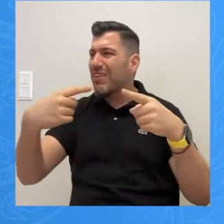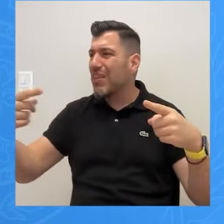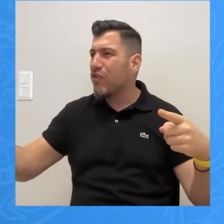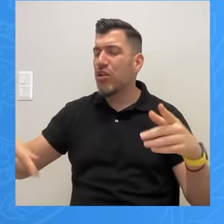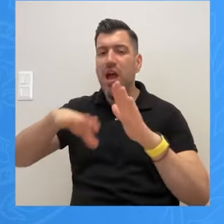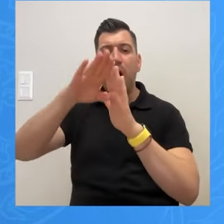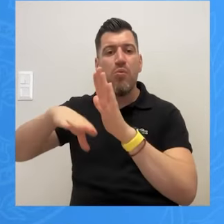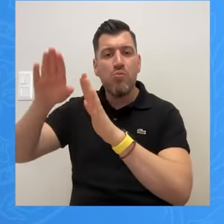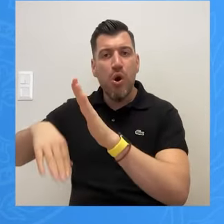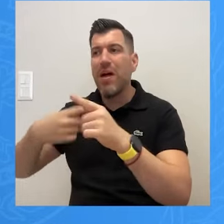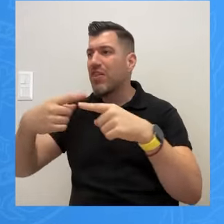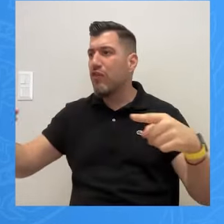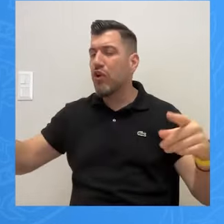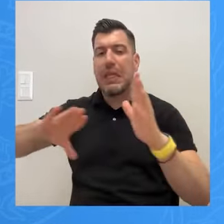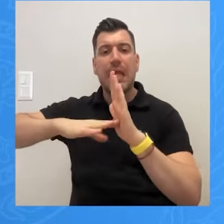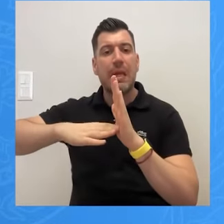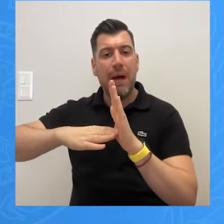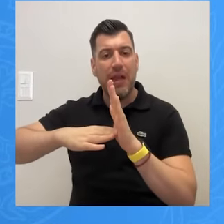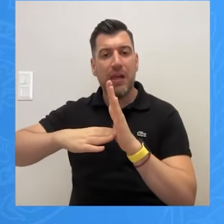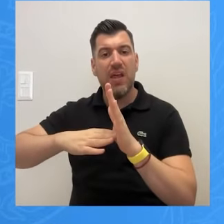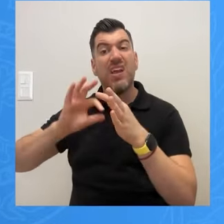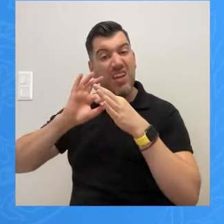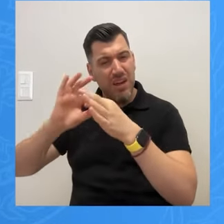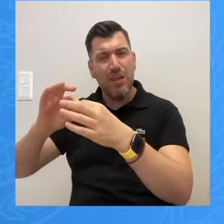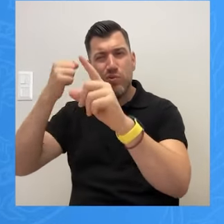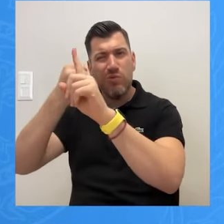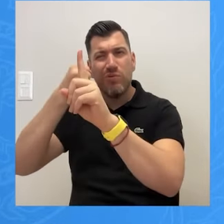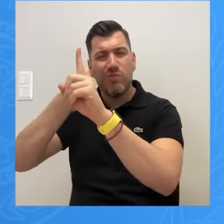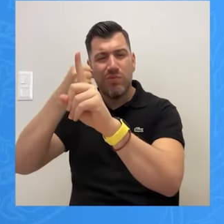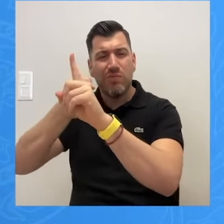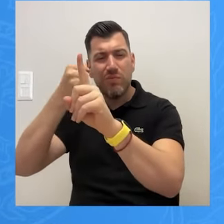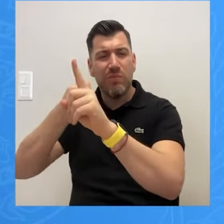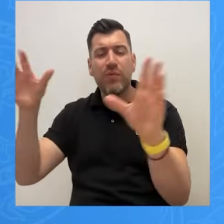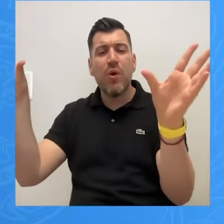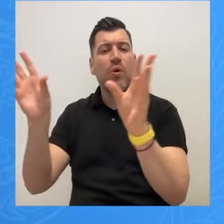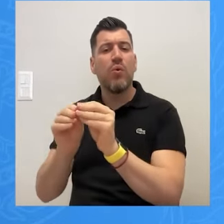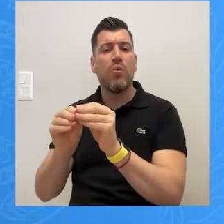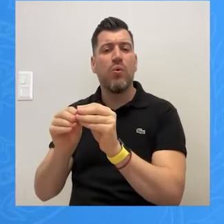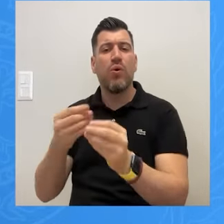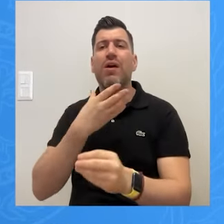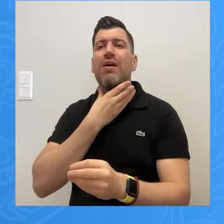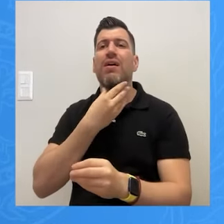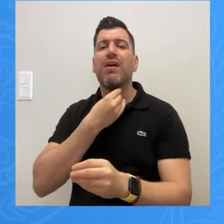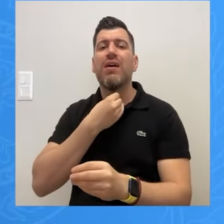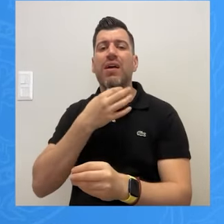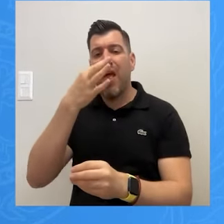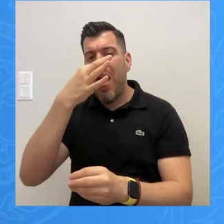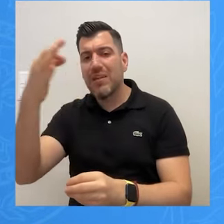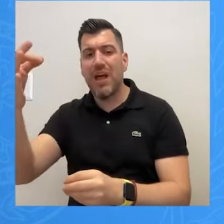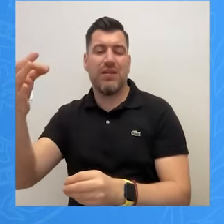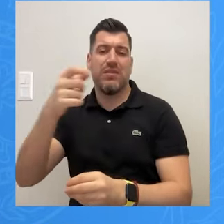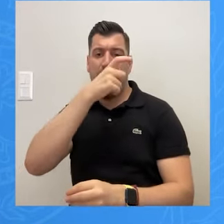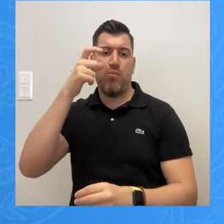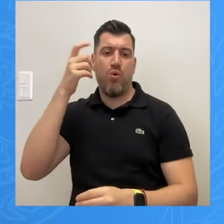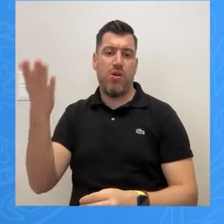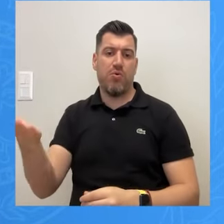των εργαζομένων κέντρων τον αγώνα που δίνει ενάντια στην απεξάρτηση των